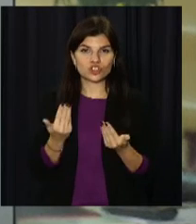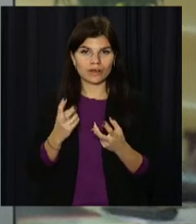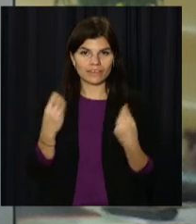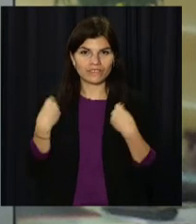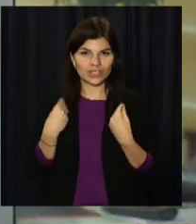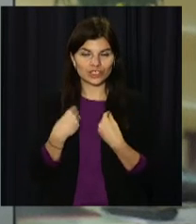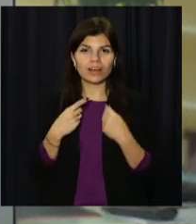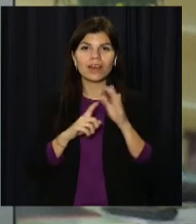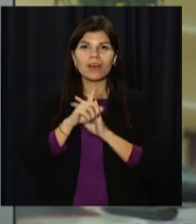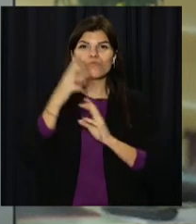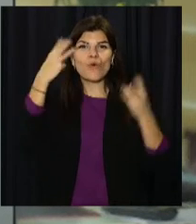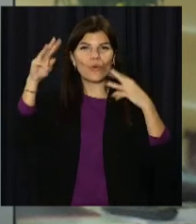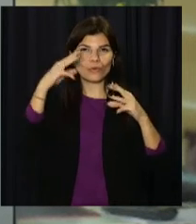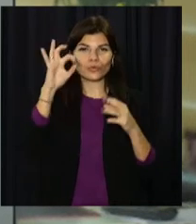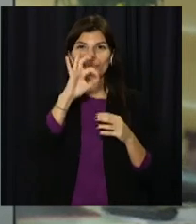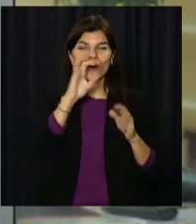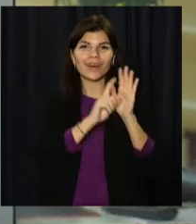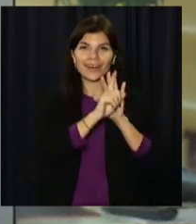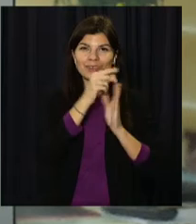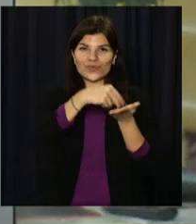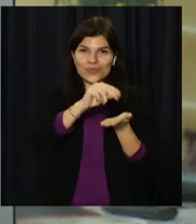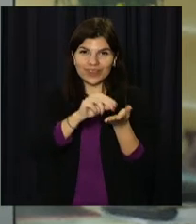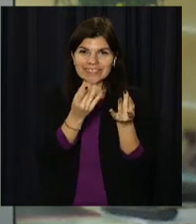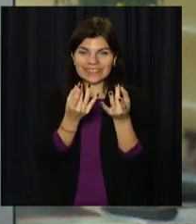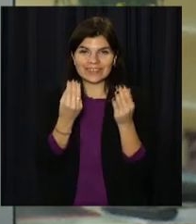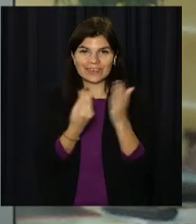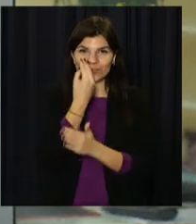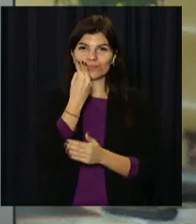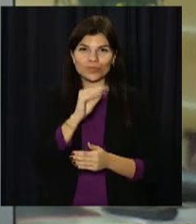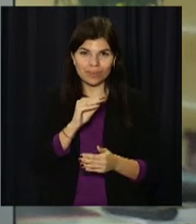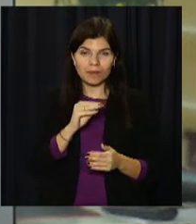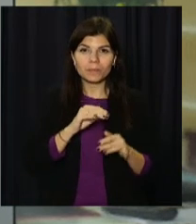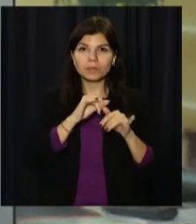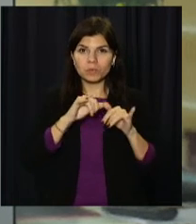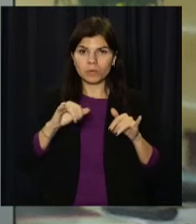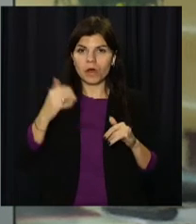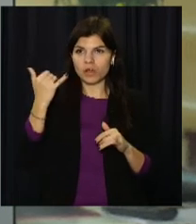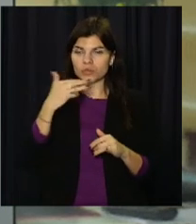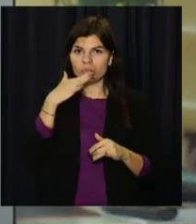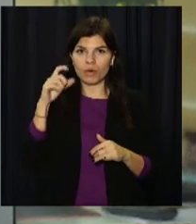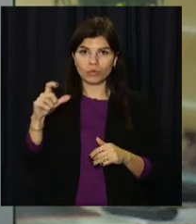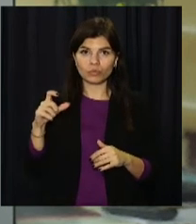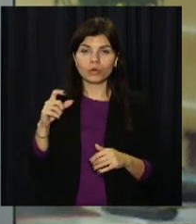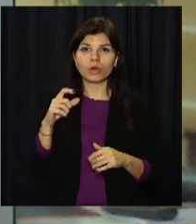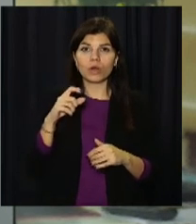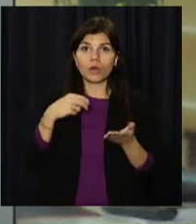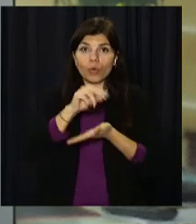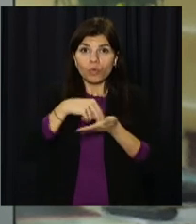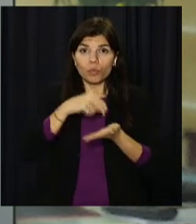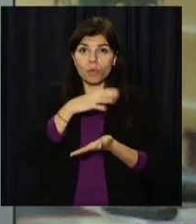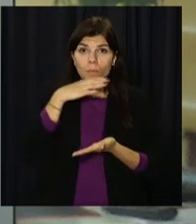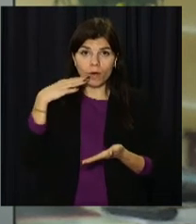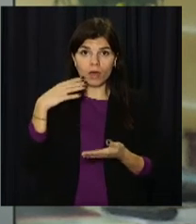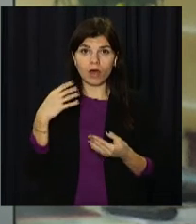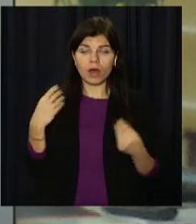початку нульових модна індустрія зросла майже вдвічі, а покупці збільшили попит на одяг – вполовину. При цьому люди носять